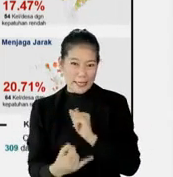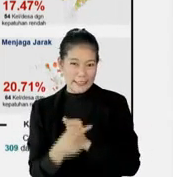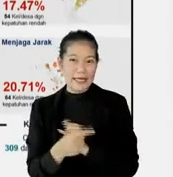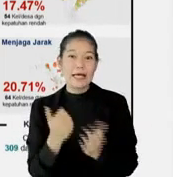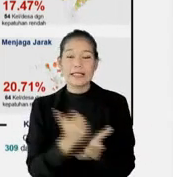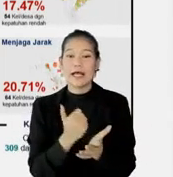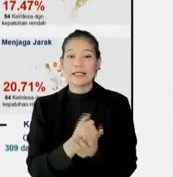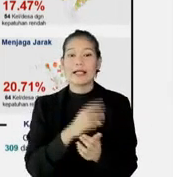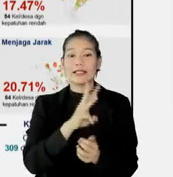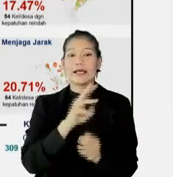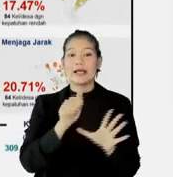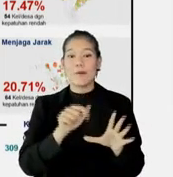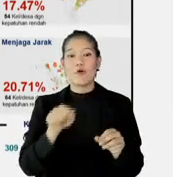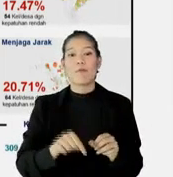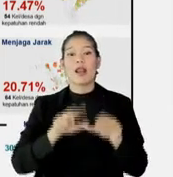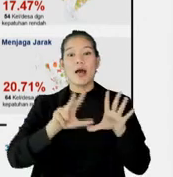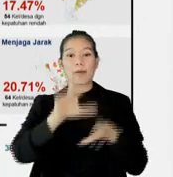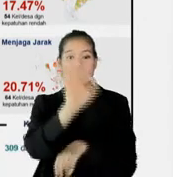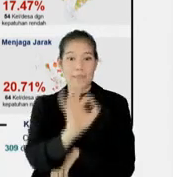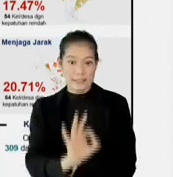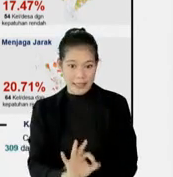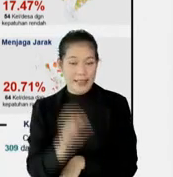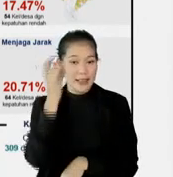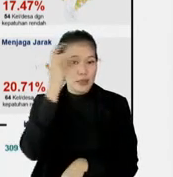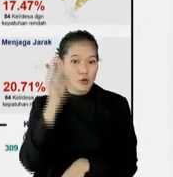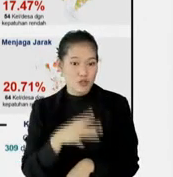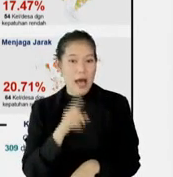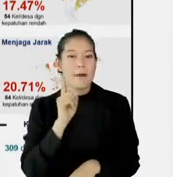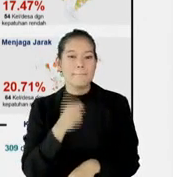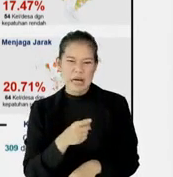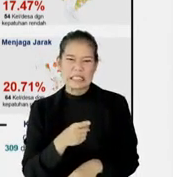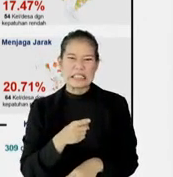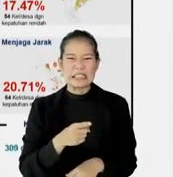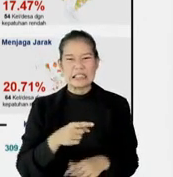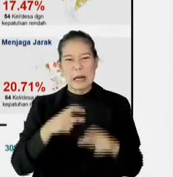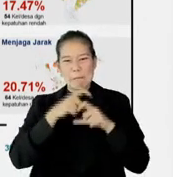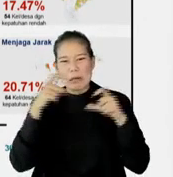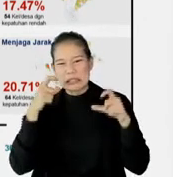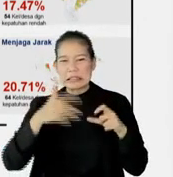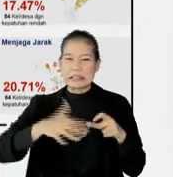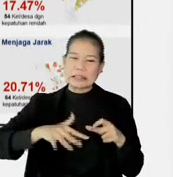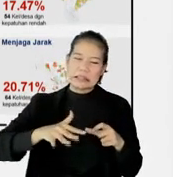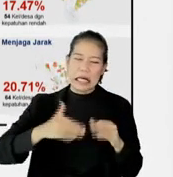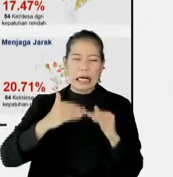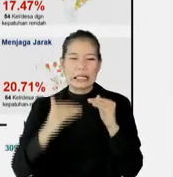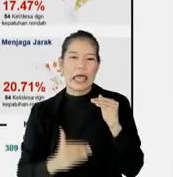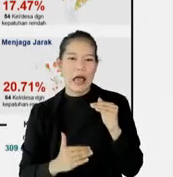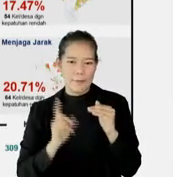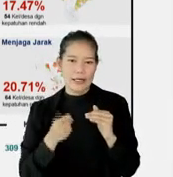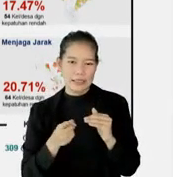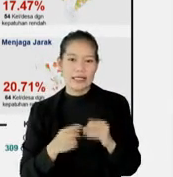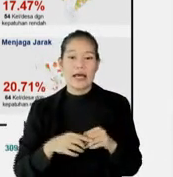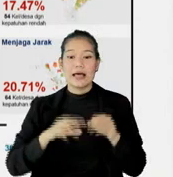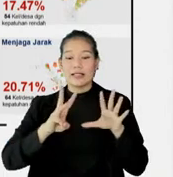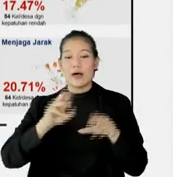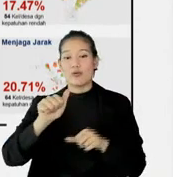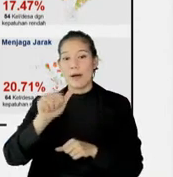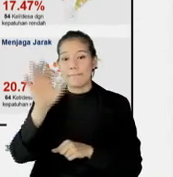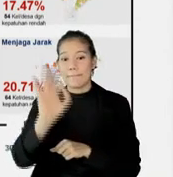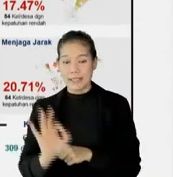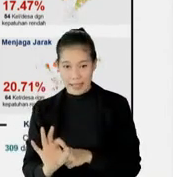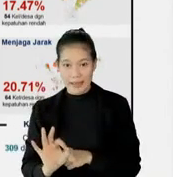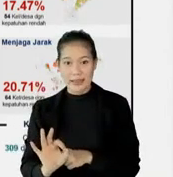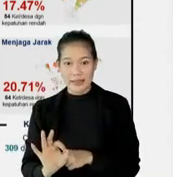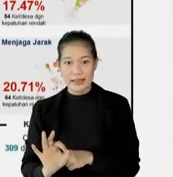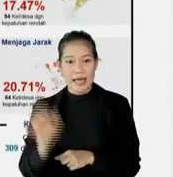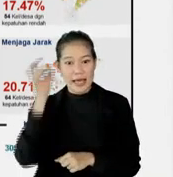ternyata 36,85 persen, kelurahan dan desa di sana, masih memiliki kepatuhan menggunakan masker yang rendah. 36 persen, kelurahan dan desa